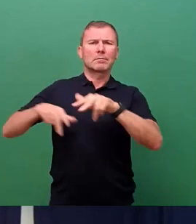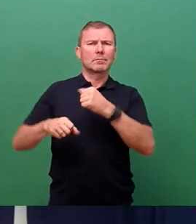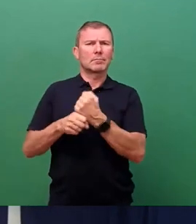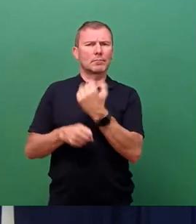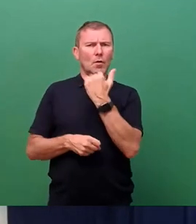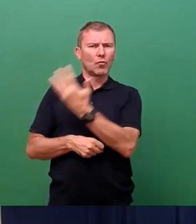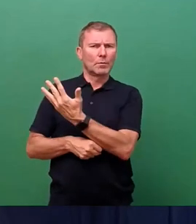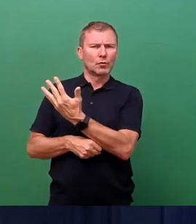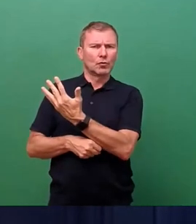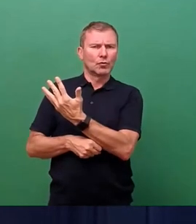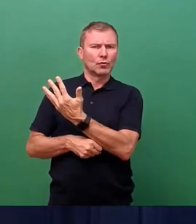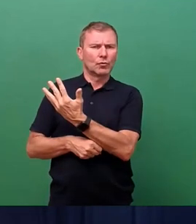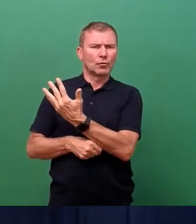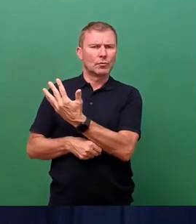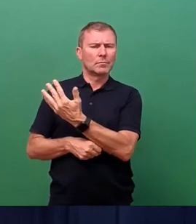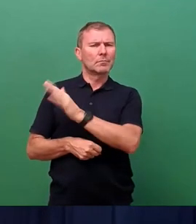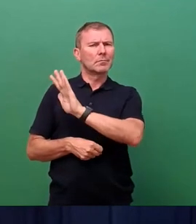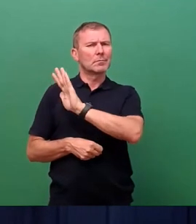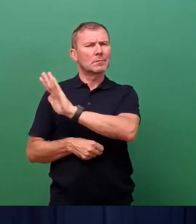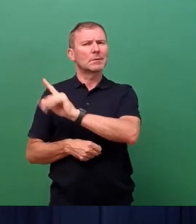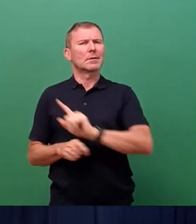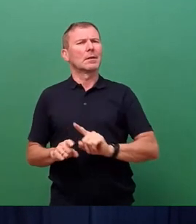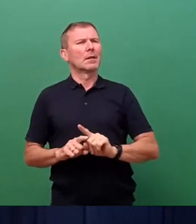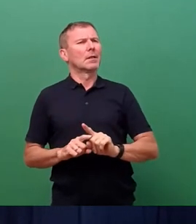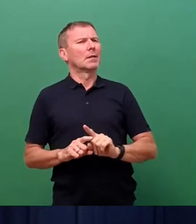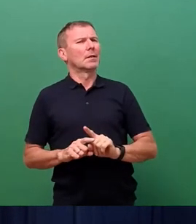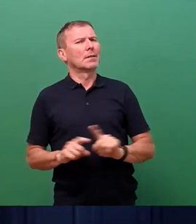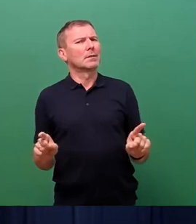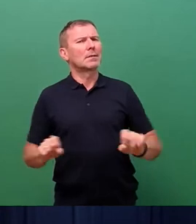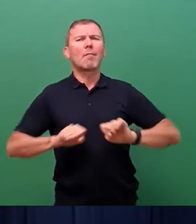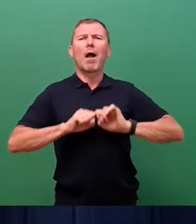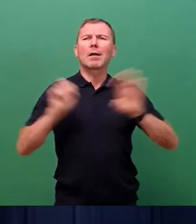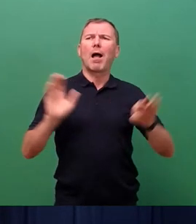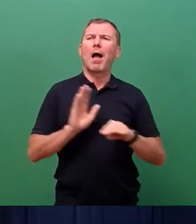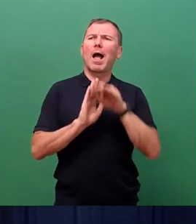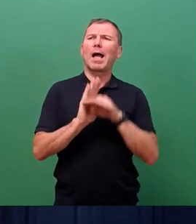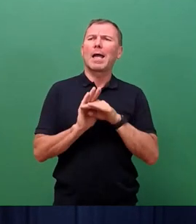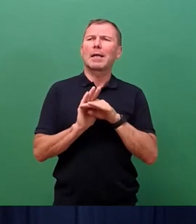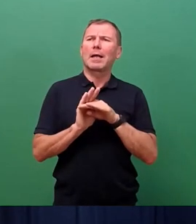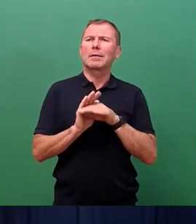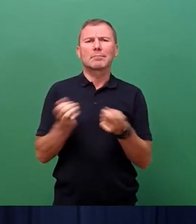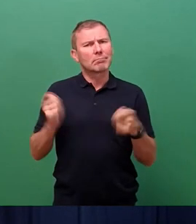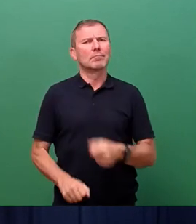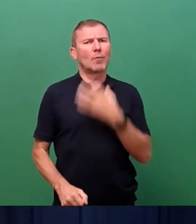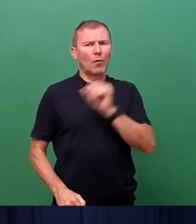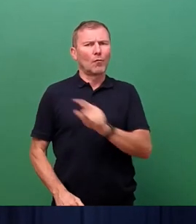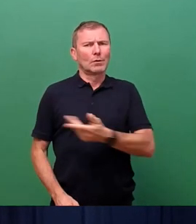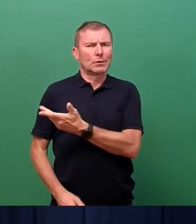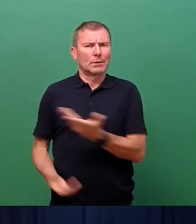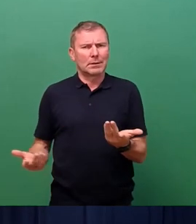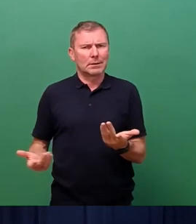dort eben nicht auf klare Regeln festlegen will. Ich denke aber, das